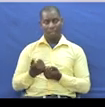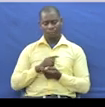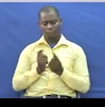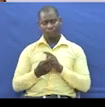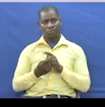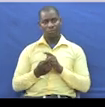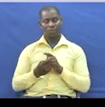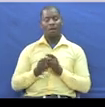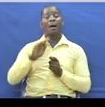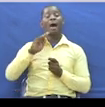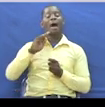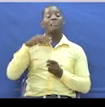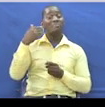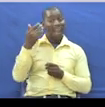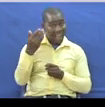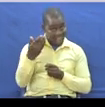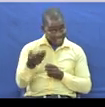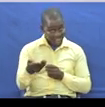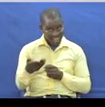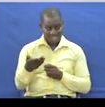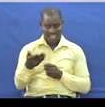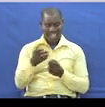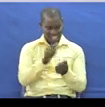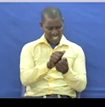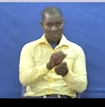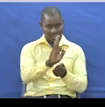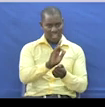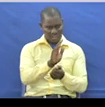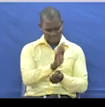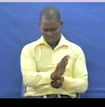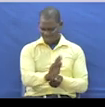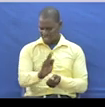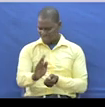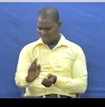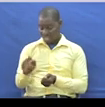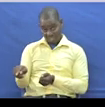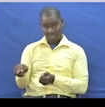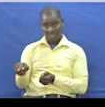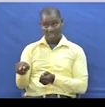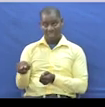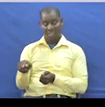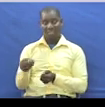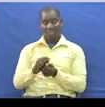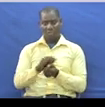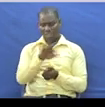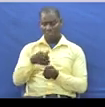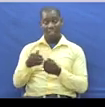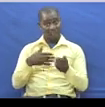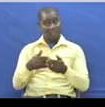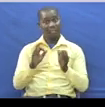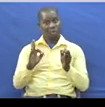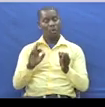Sasa Hatimae Kito Fulani Kikawa Hivi Na Hivi Na Hivi Hatimae Tendo Fulani Lifanyika Au